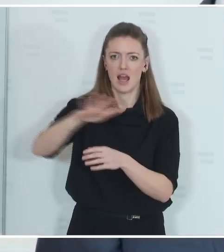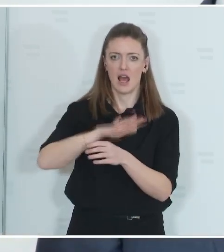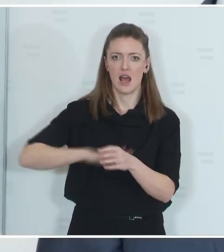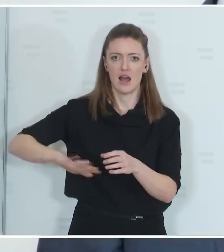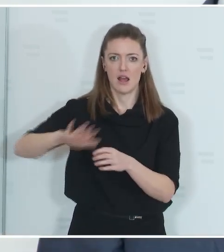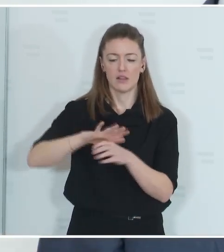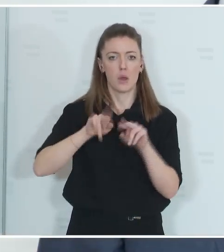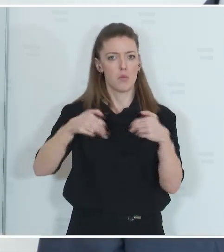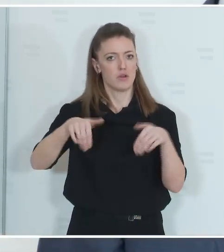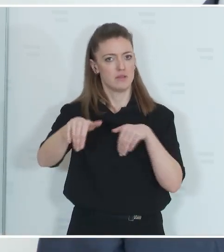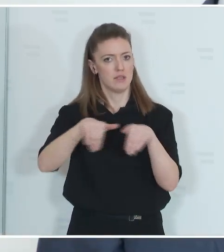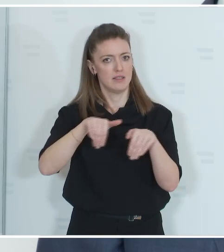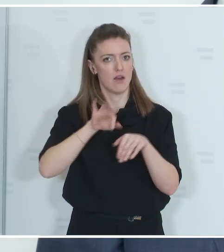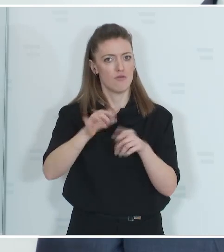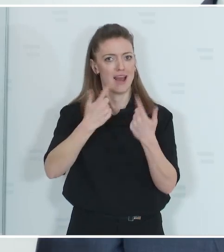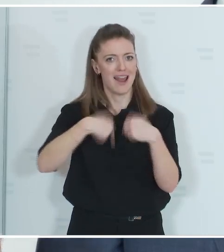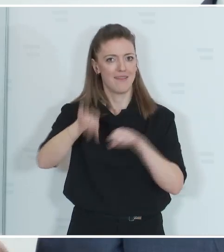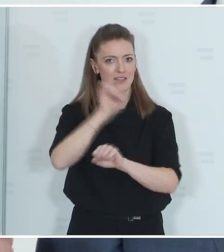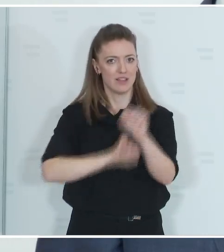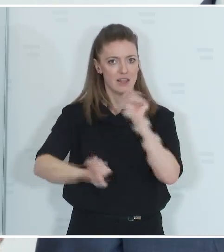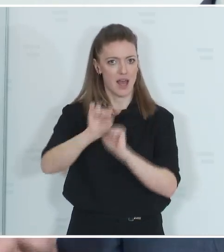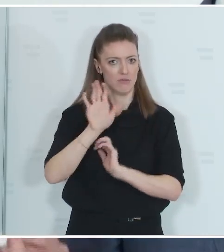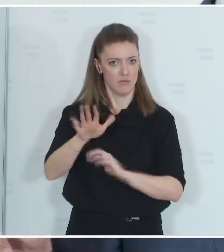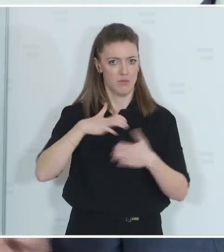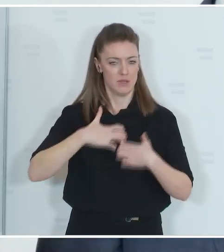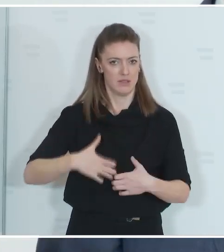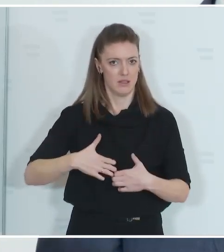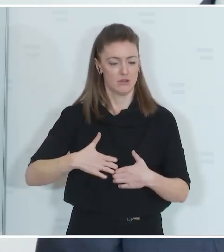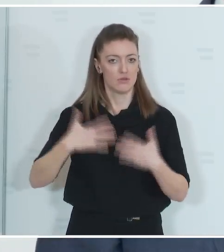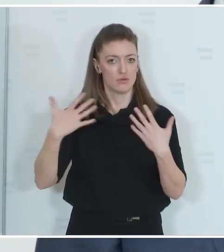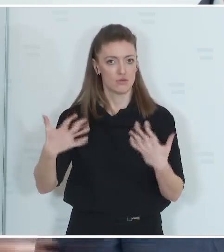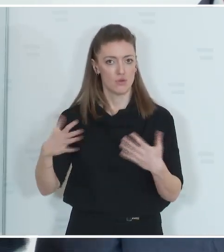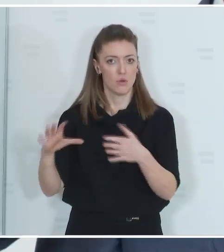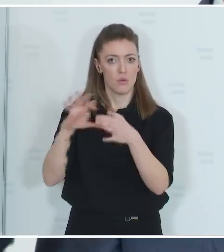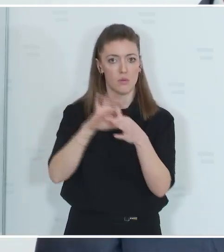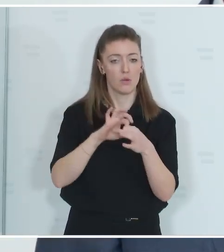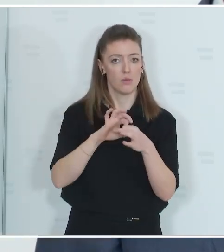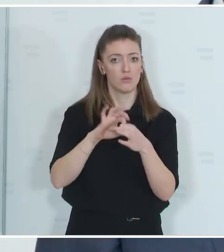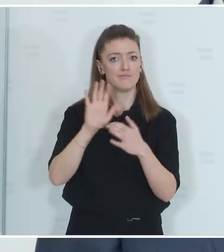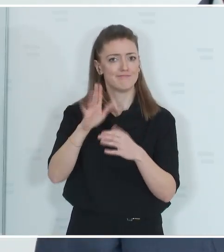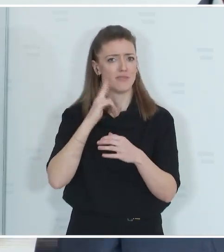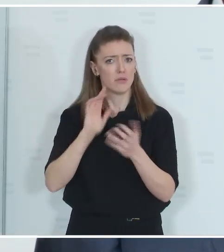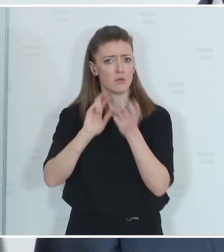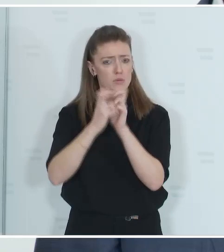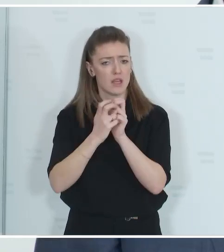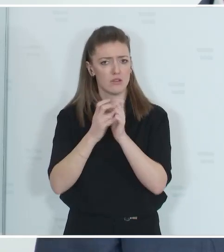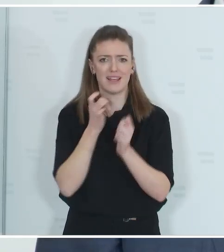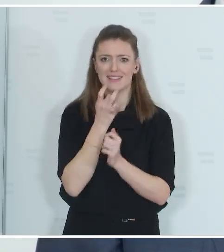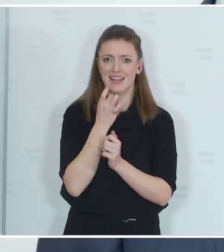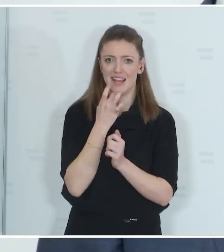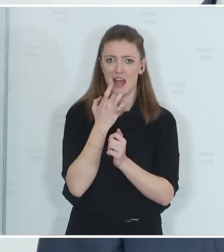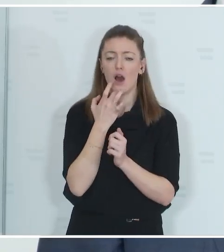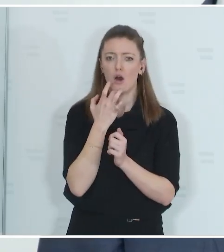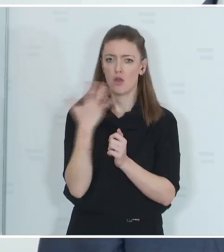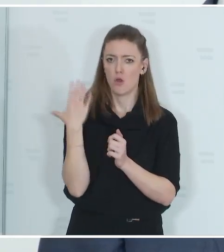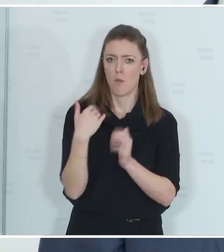das dem Bundesministerium für Landesverteidigung gehört, durch die PIK. Die PIK setzt ja solche Projekte um und im Detail wird in diesem Gesetz